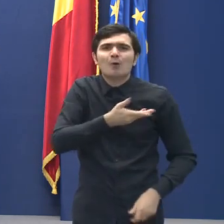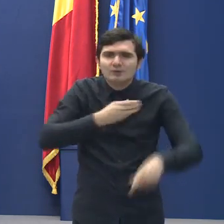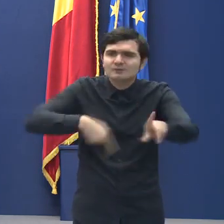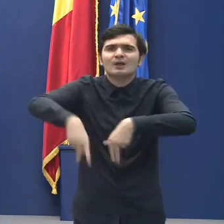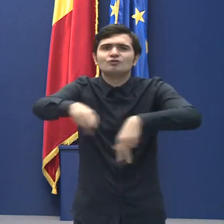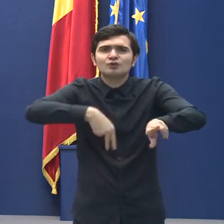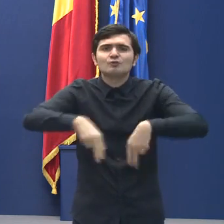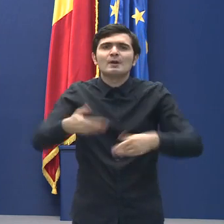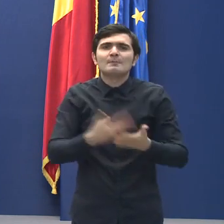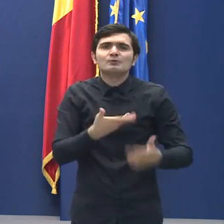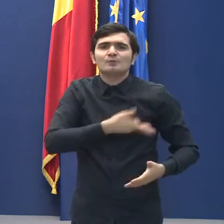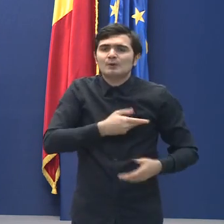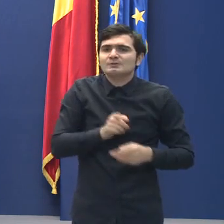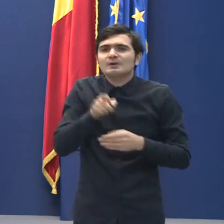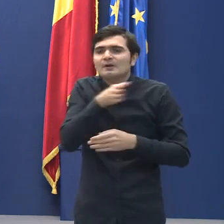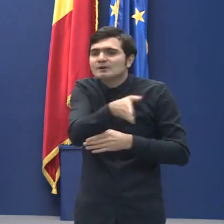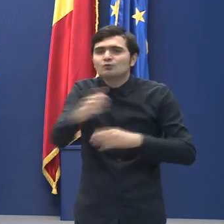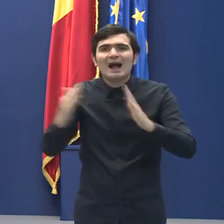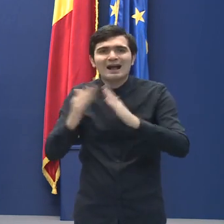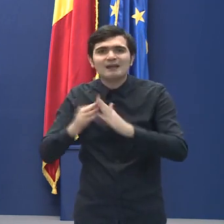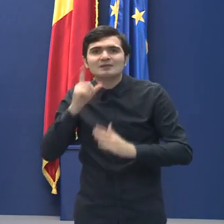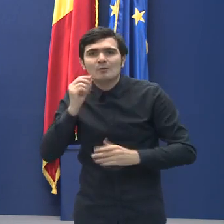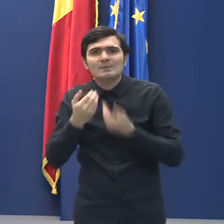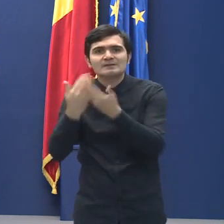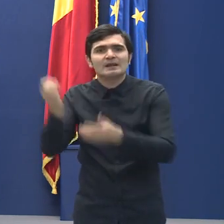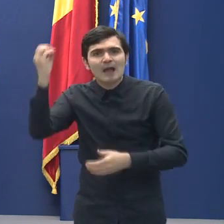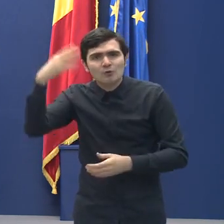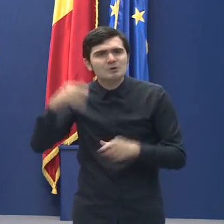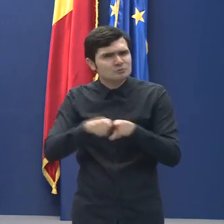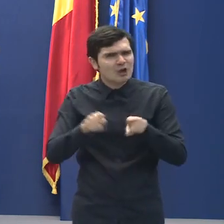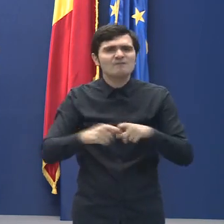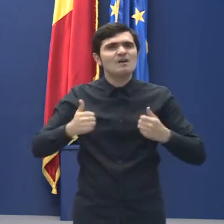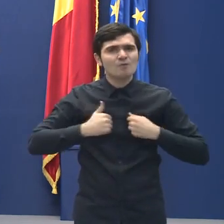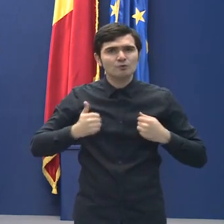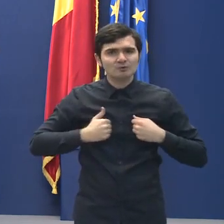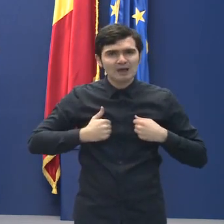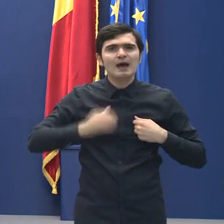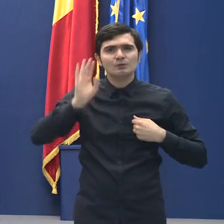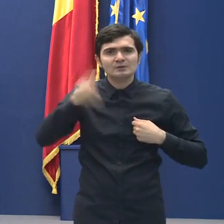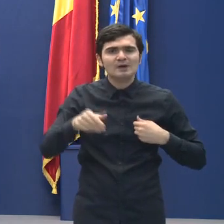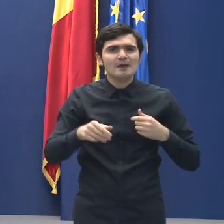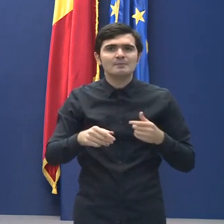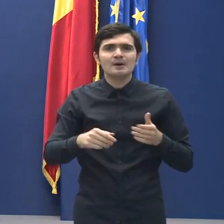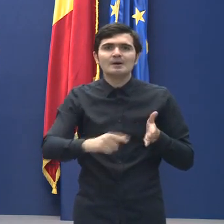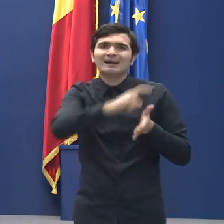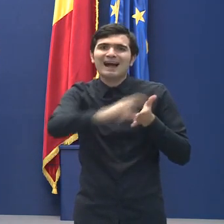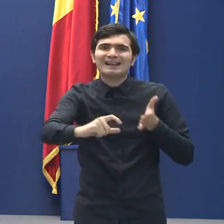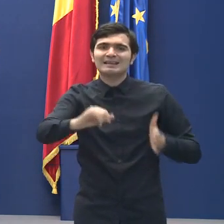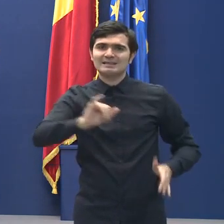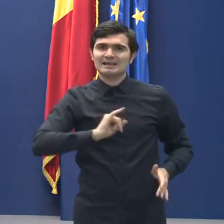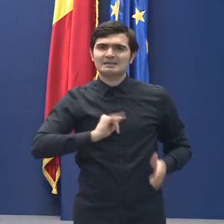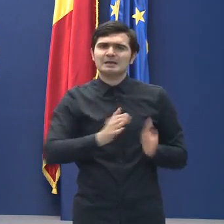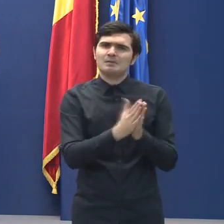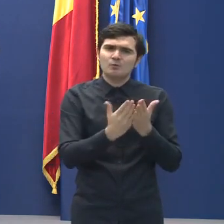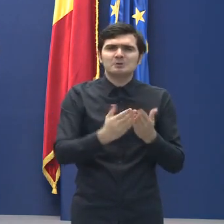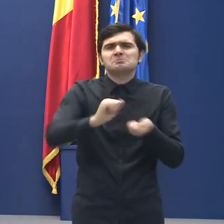Sfânta Lumină în casele credincioșilor, cât și a voluntarilor care vor avea asupra lor cartea de identitate, ecusonul nominal